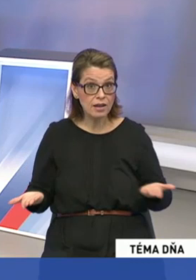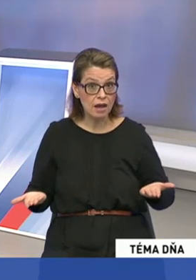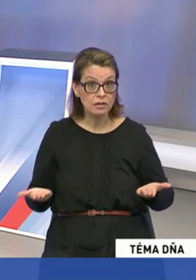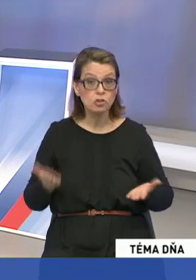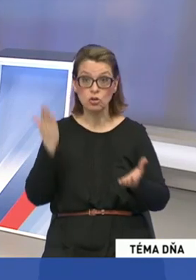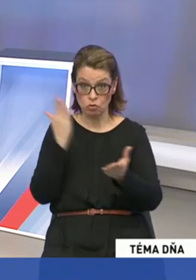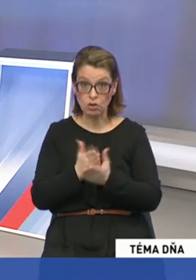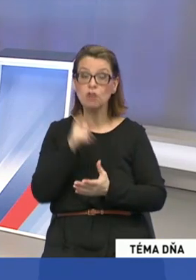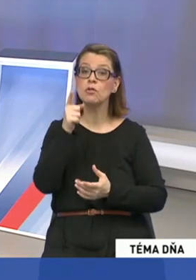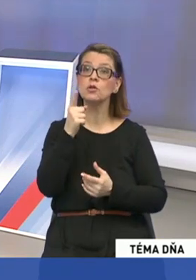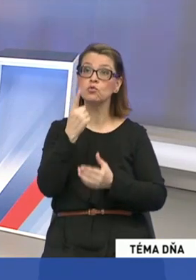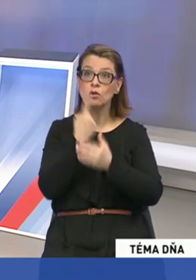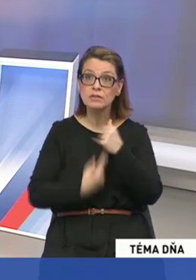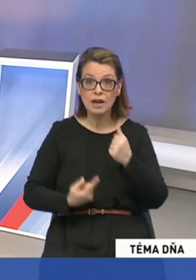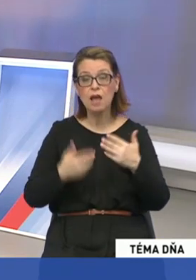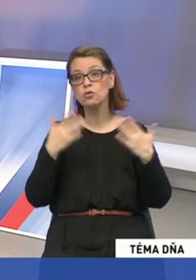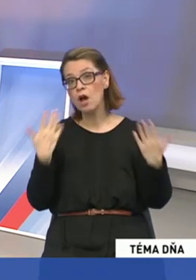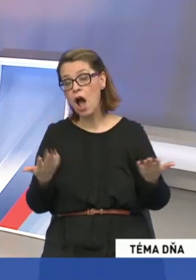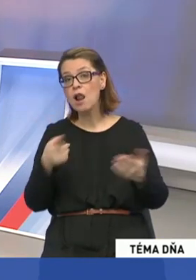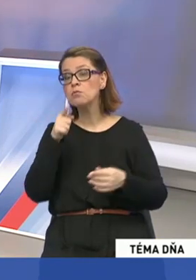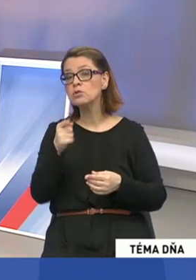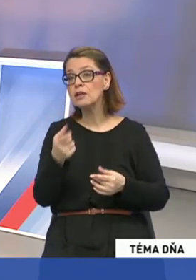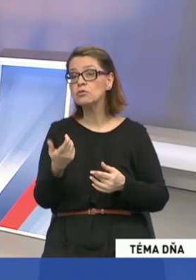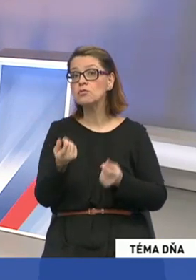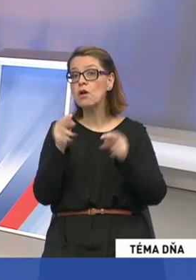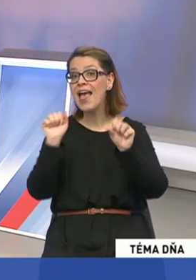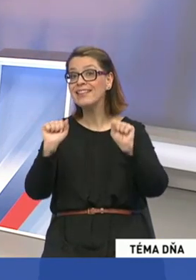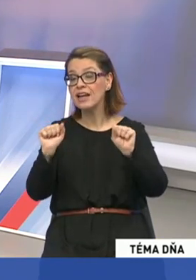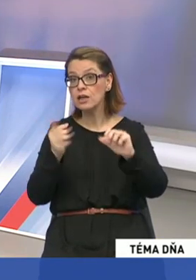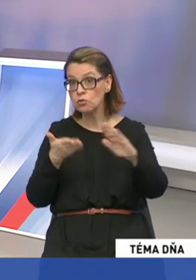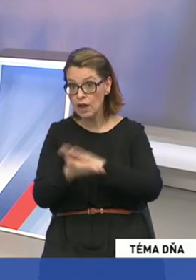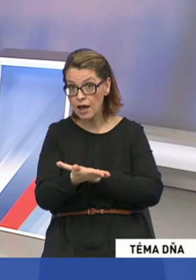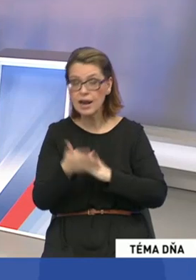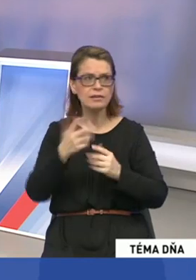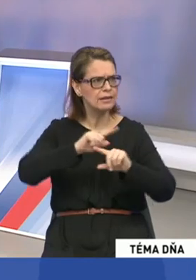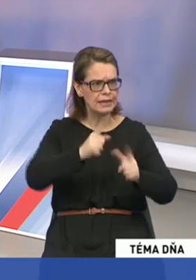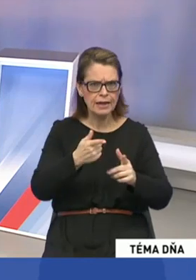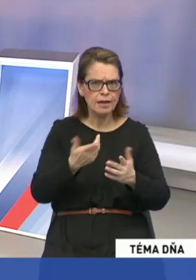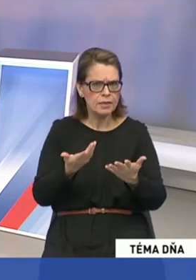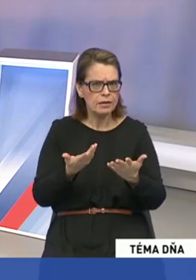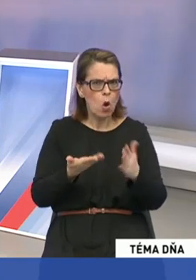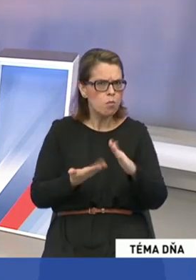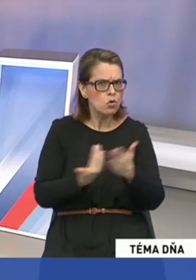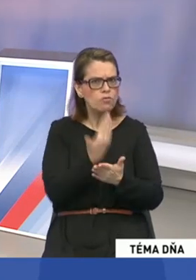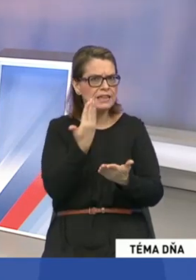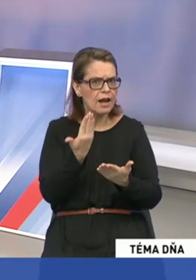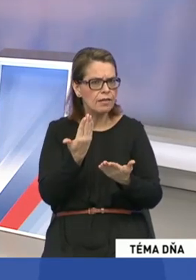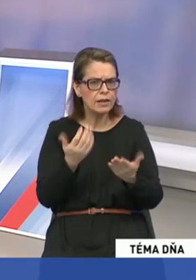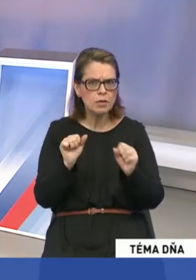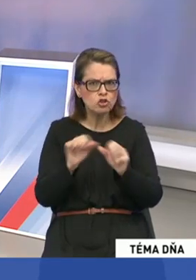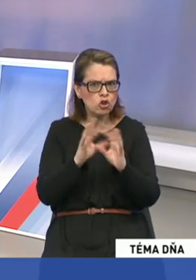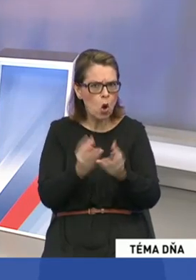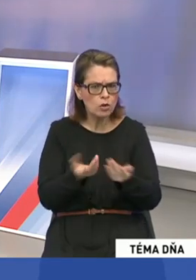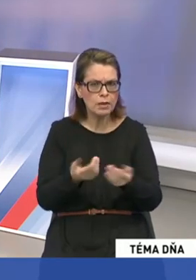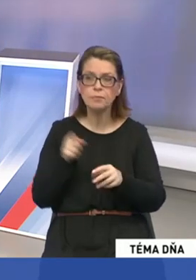tento výpadok alebo teda tento zdroj energie nahradiť napríklad obnoviteľnými zdrojmi? Táto elektrárne